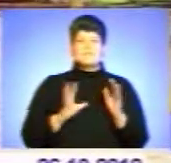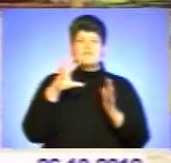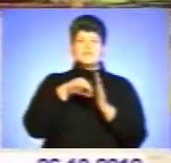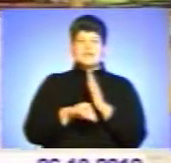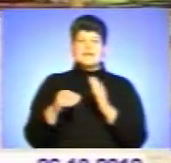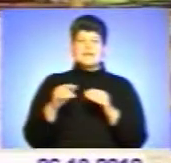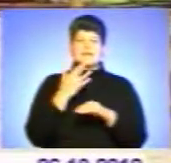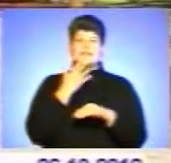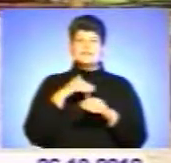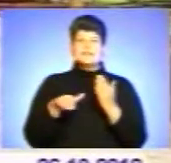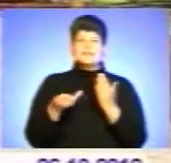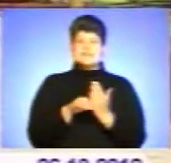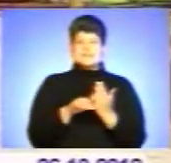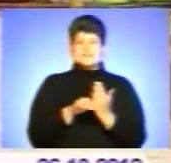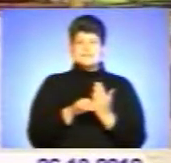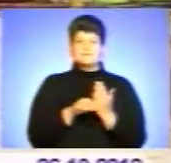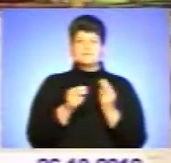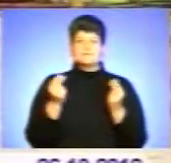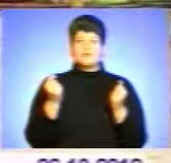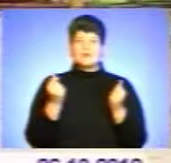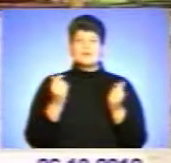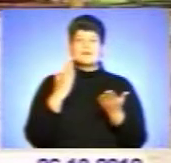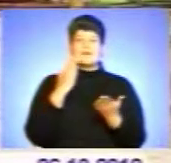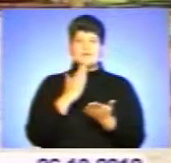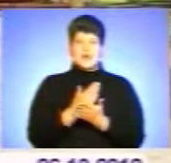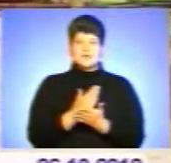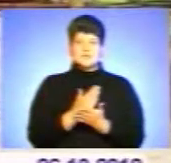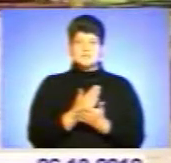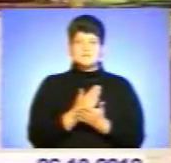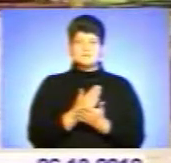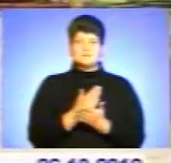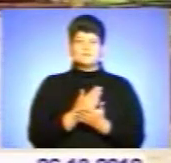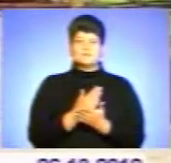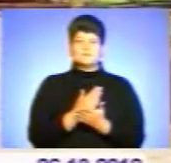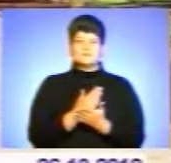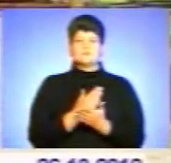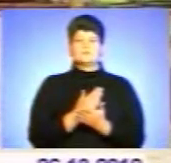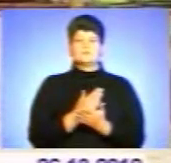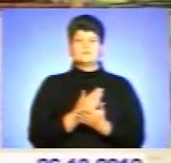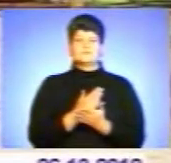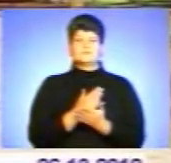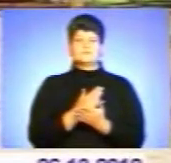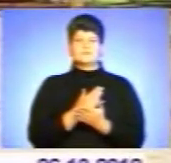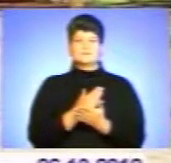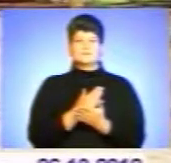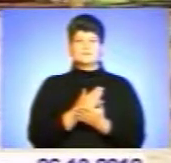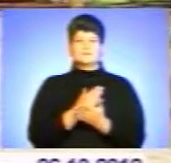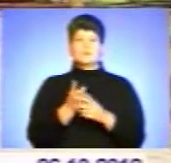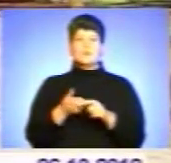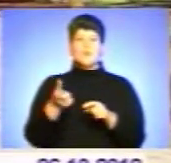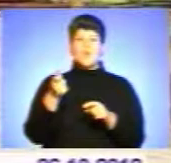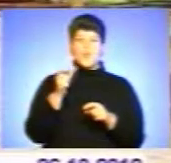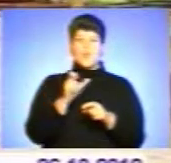інвестицій, є дуже,